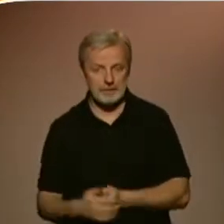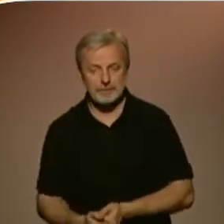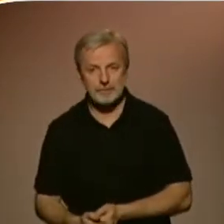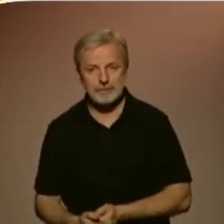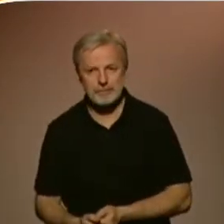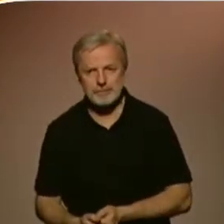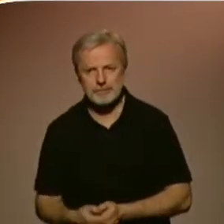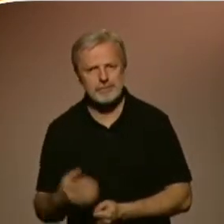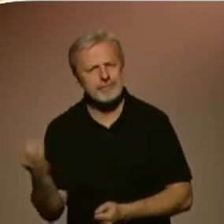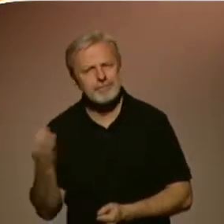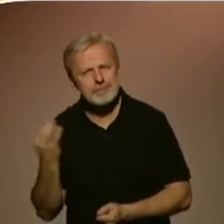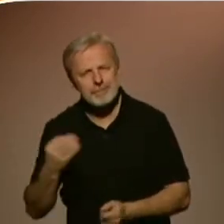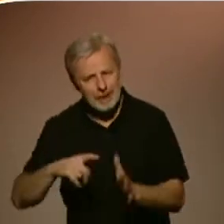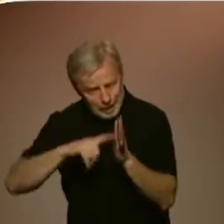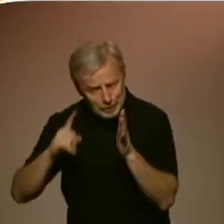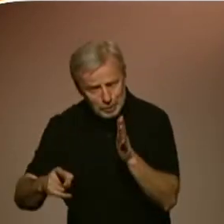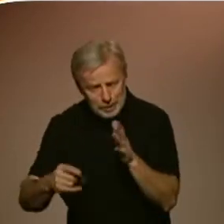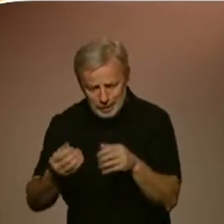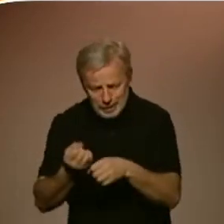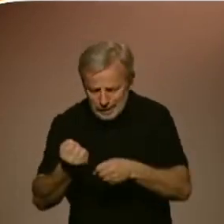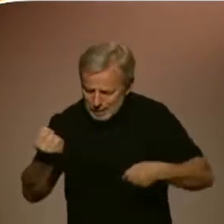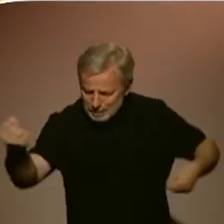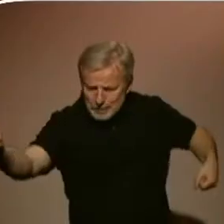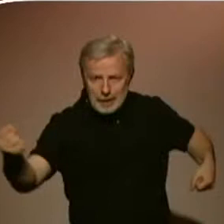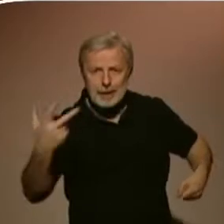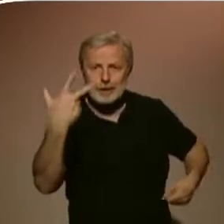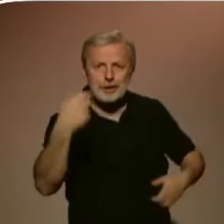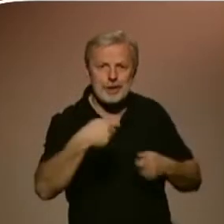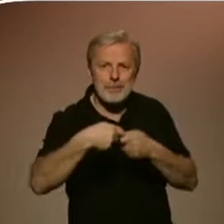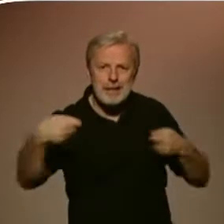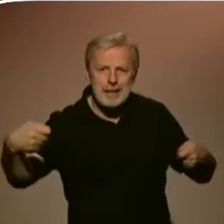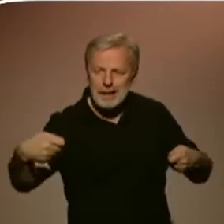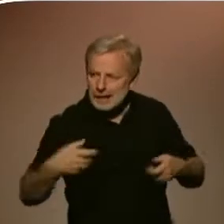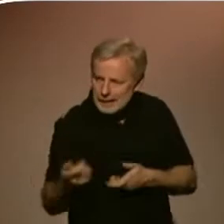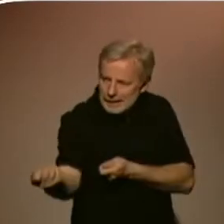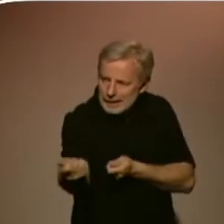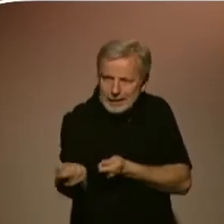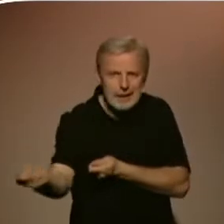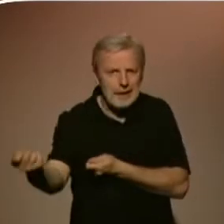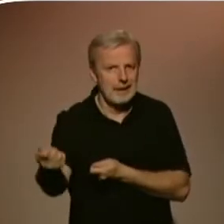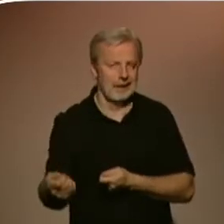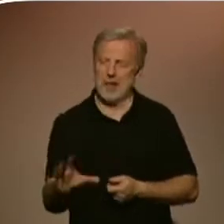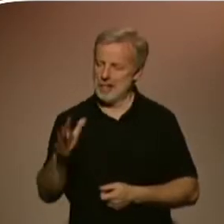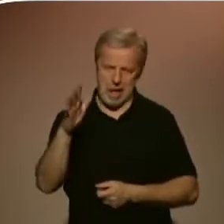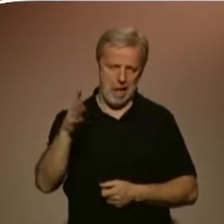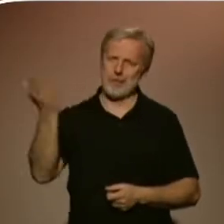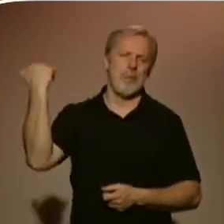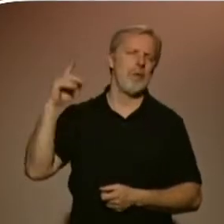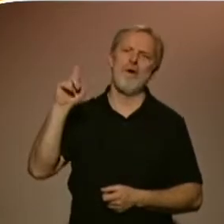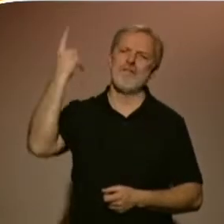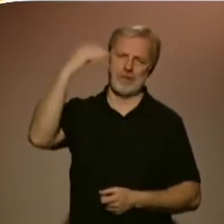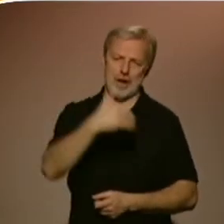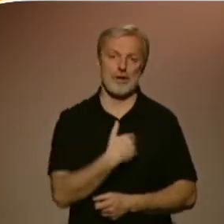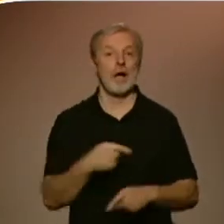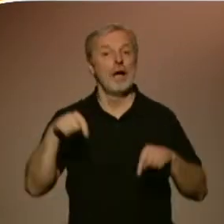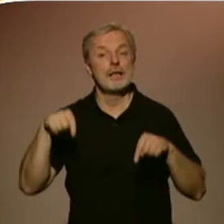toho nutíte i svoje kurzisty? No tak já svoje kurzisty do ničeho nenutím. Tam je trošku jiný vztah, než když